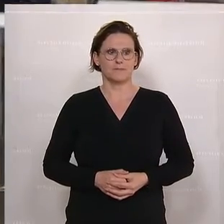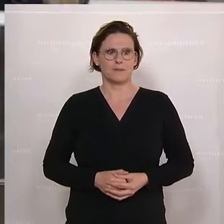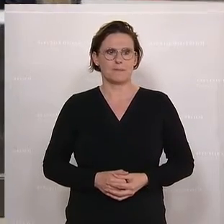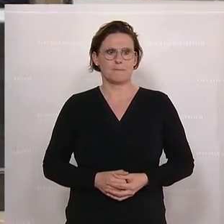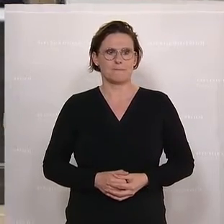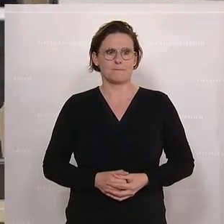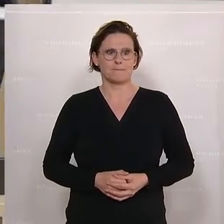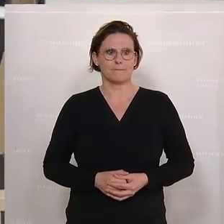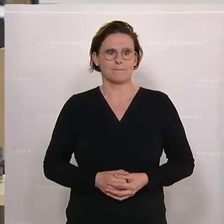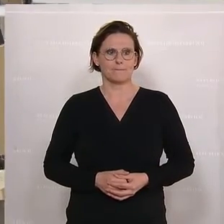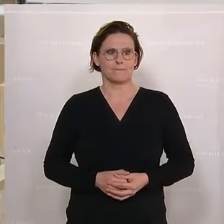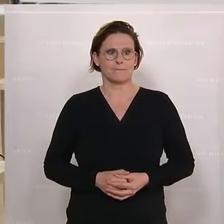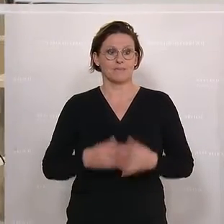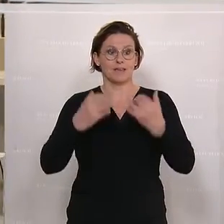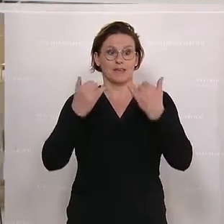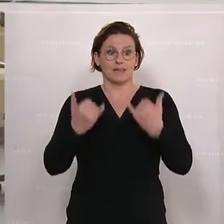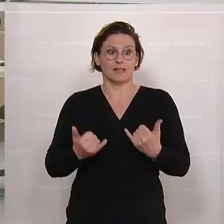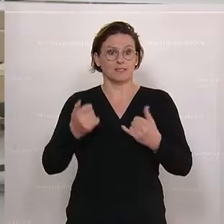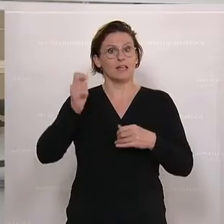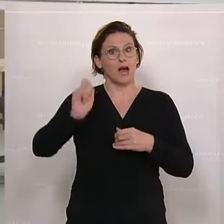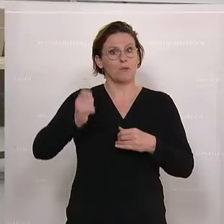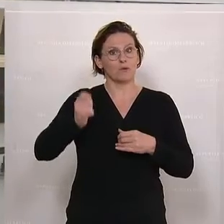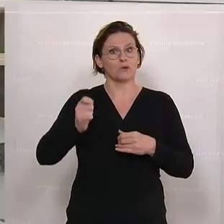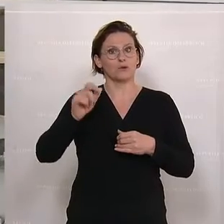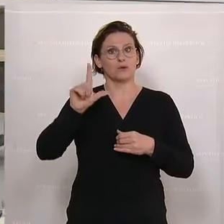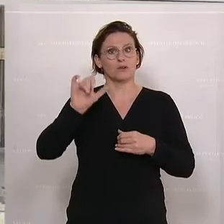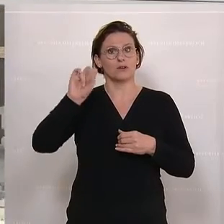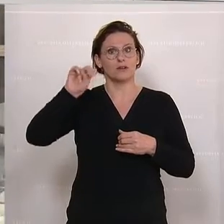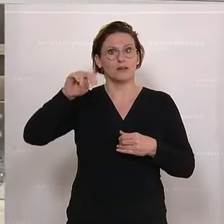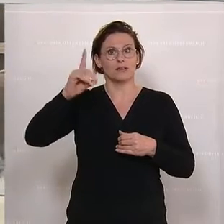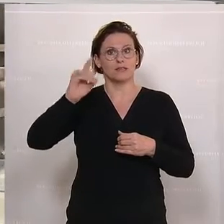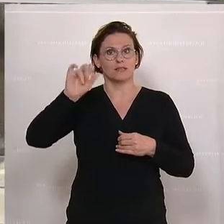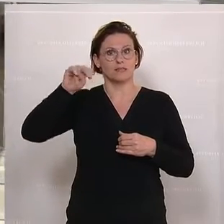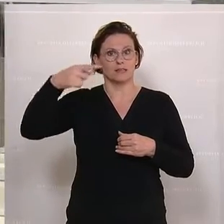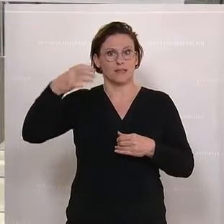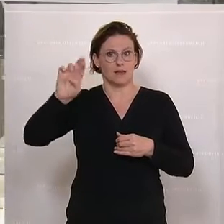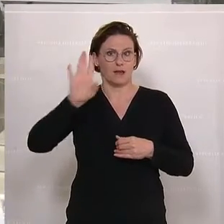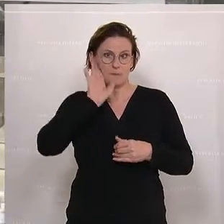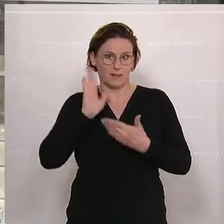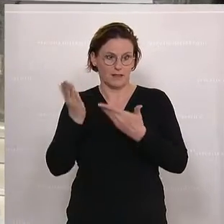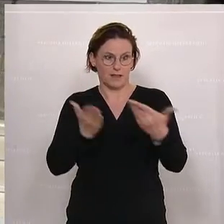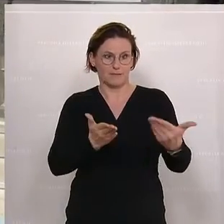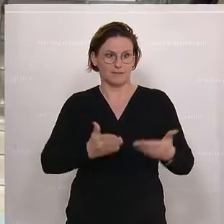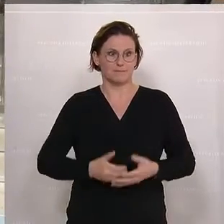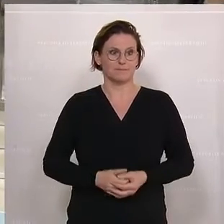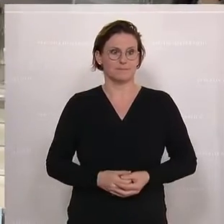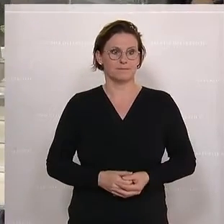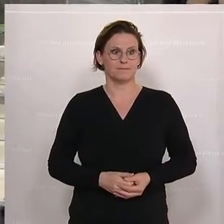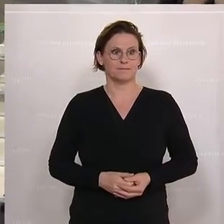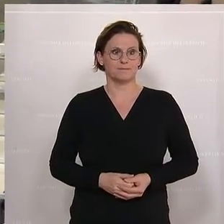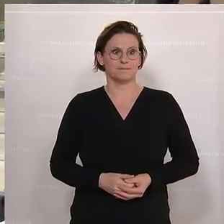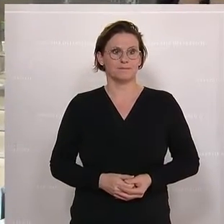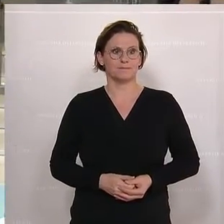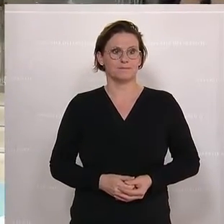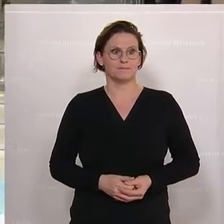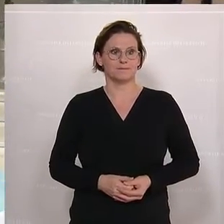Sprecherin für Menschen mit Behinderungen, für die Volkspartei und ehemalige Leistungssportlerin. Der Sport formt